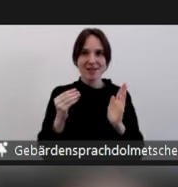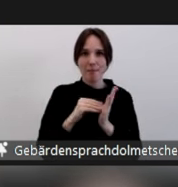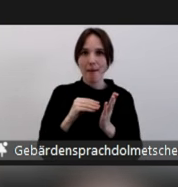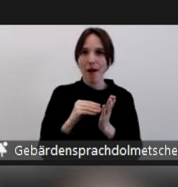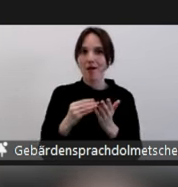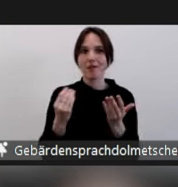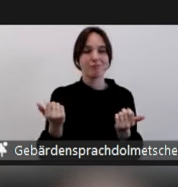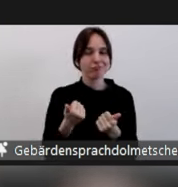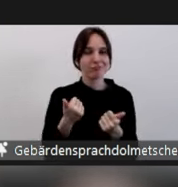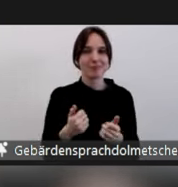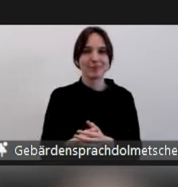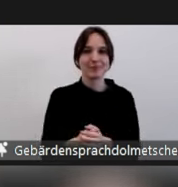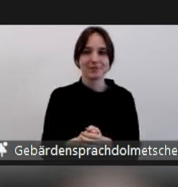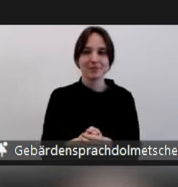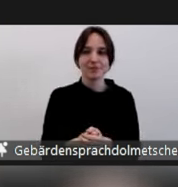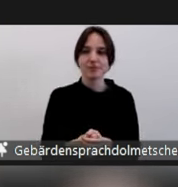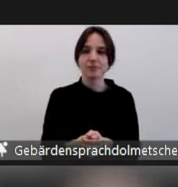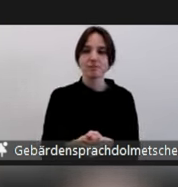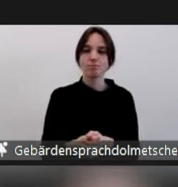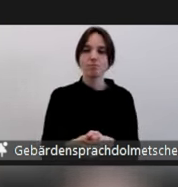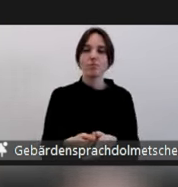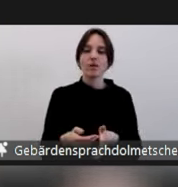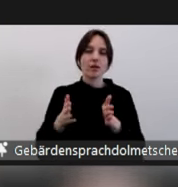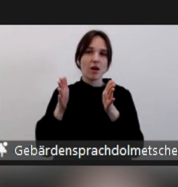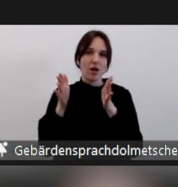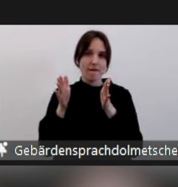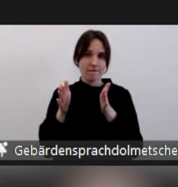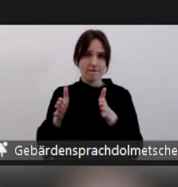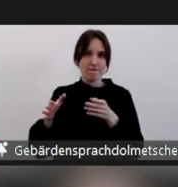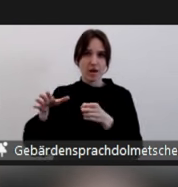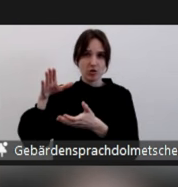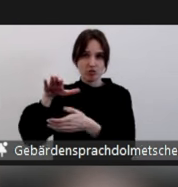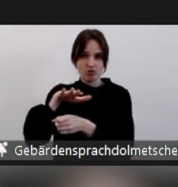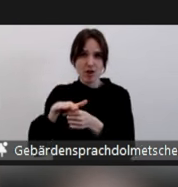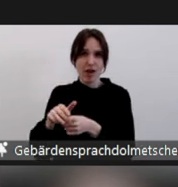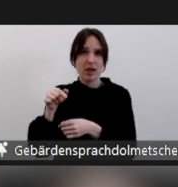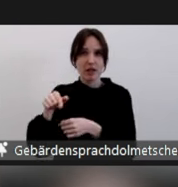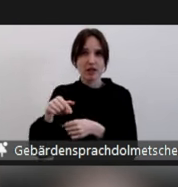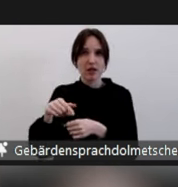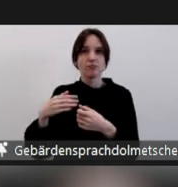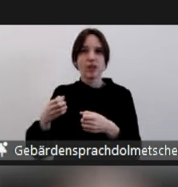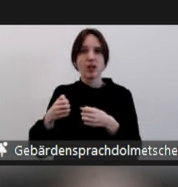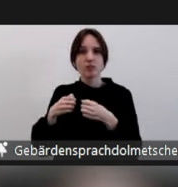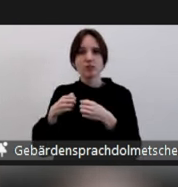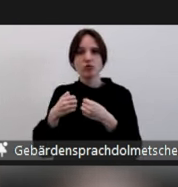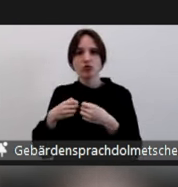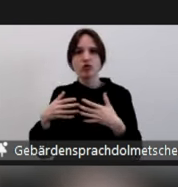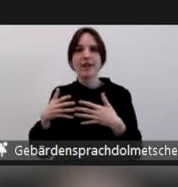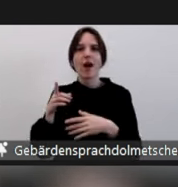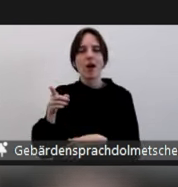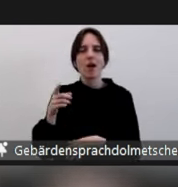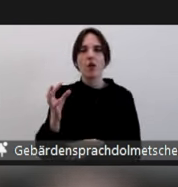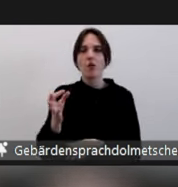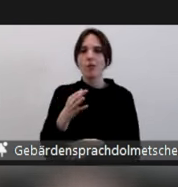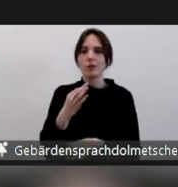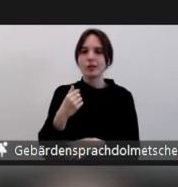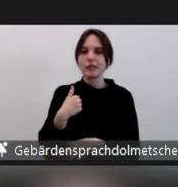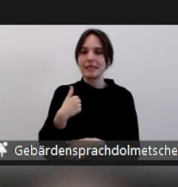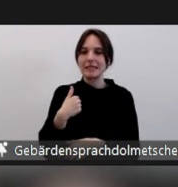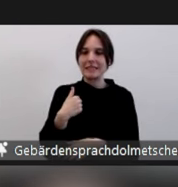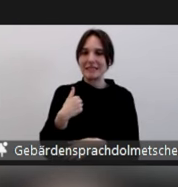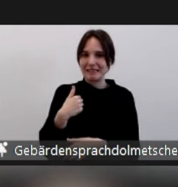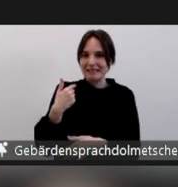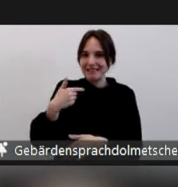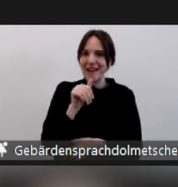gesagt wird für uns in der Fachstelle Gender GmbH von Rechtsextremismus der Amadeo Antoni Stiftung auch ein bisschen ein Traum